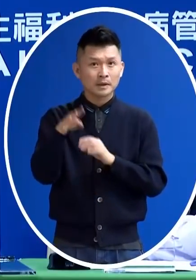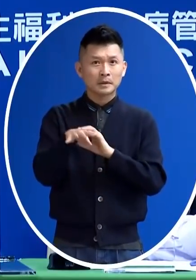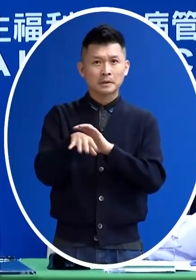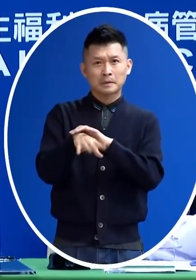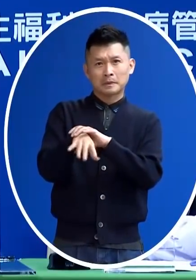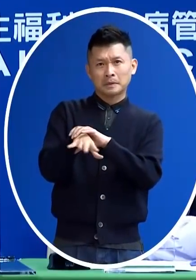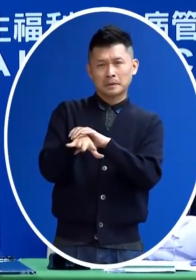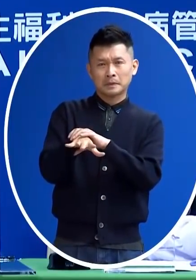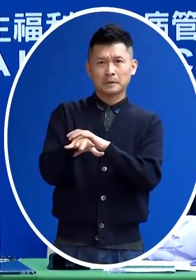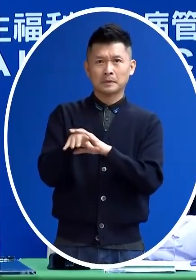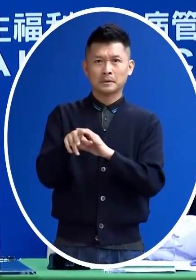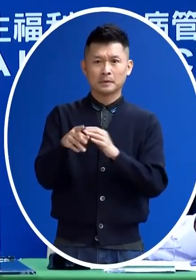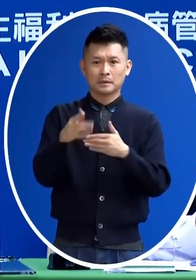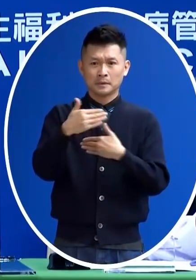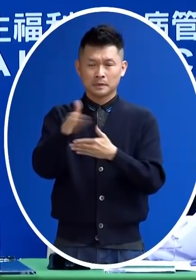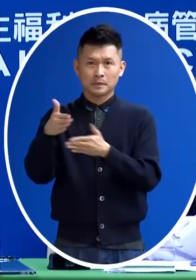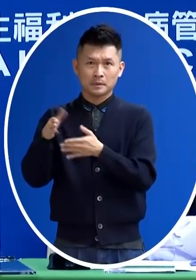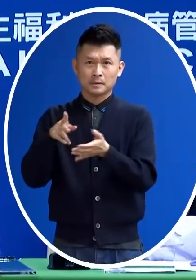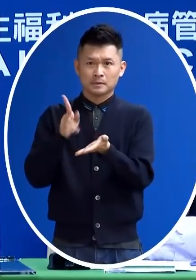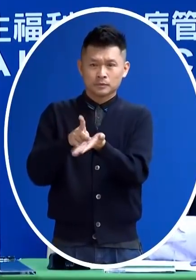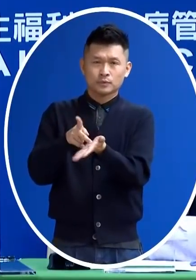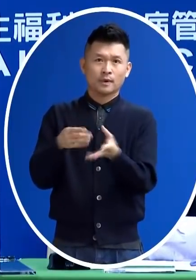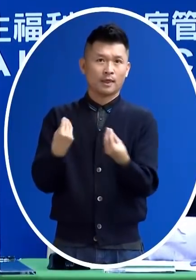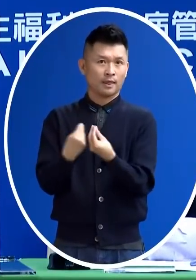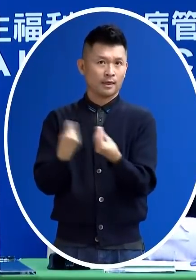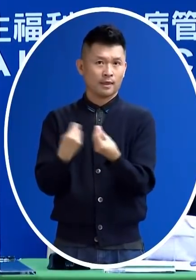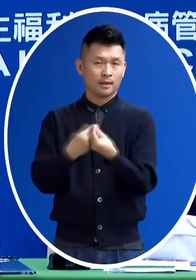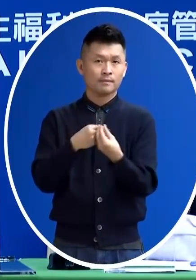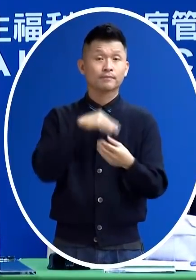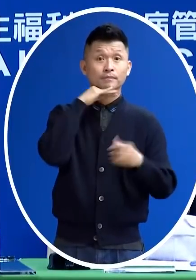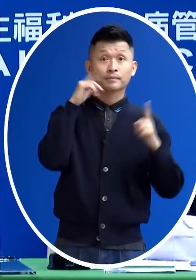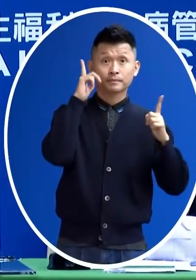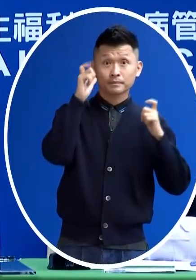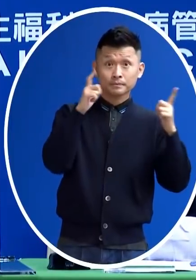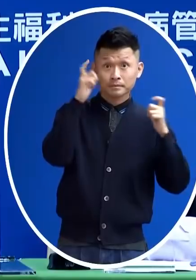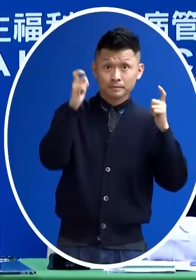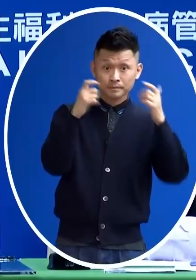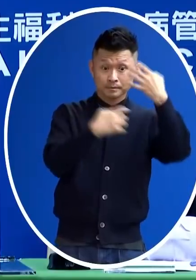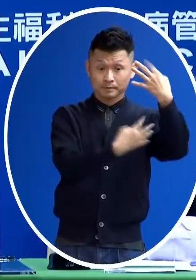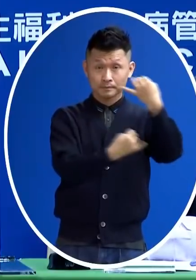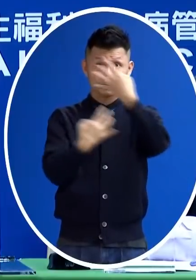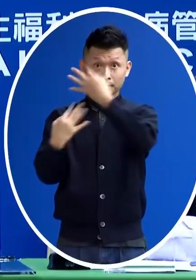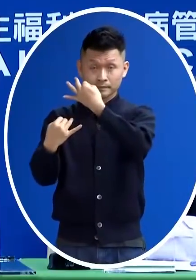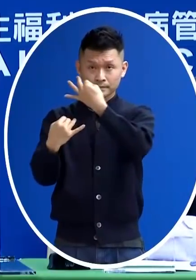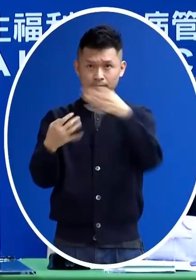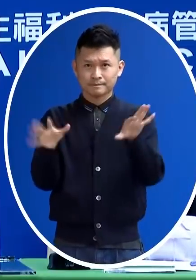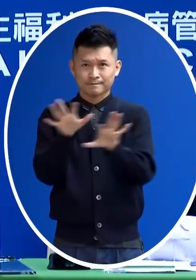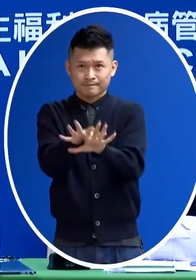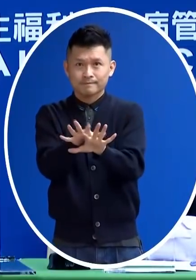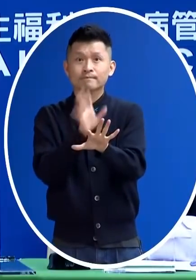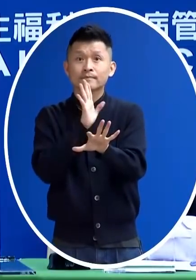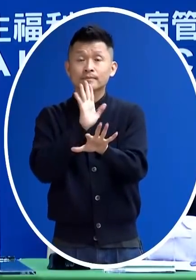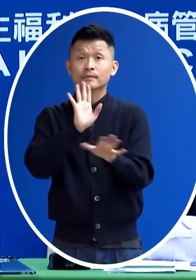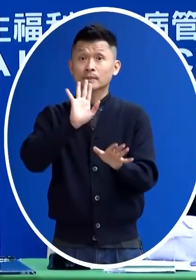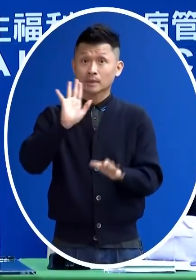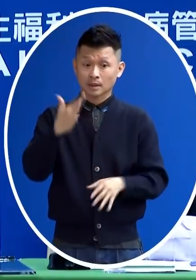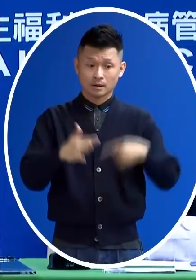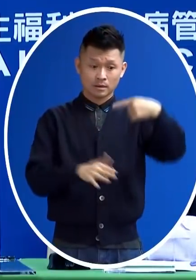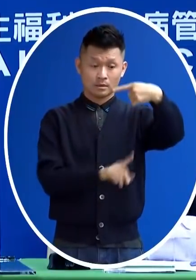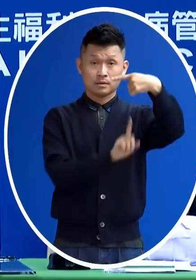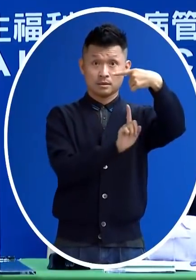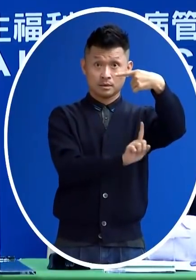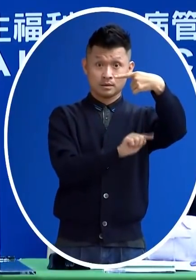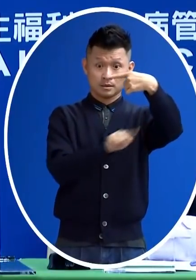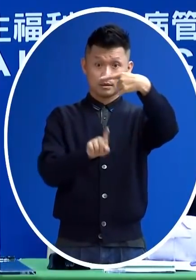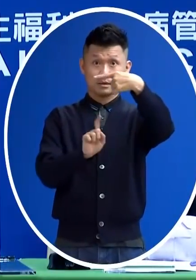用的就是比較落在過年之後 會跟過年時間混在一起可是1月1號到1月10號